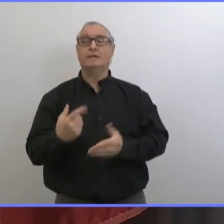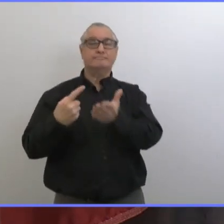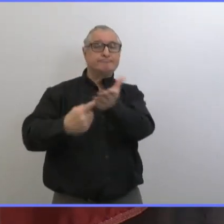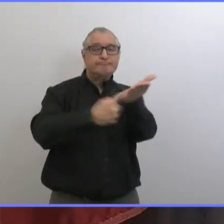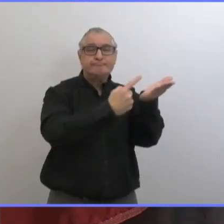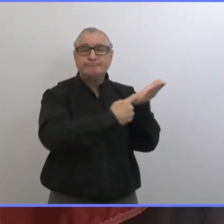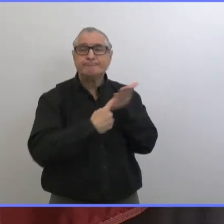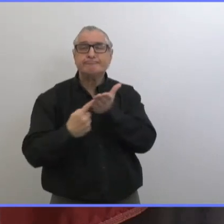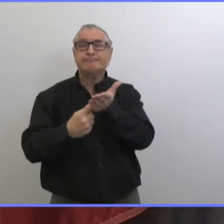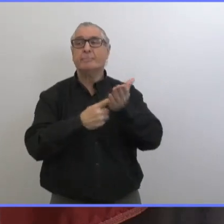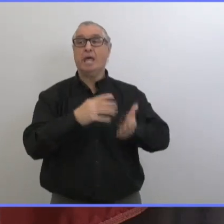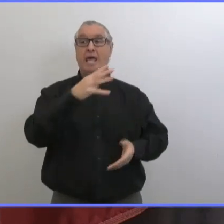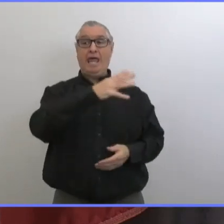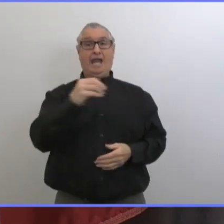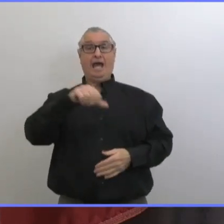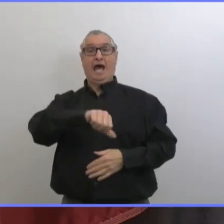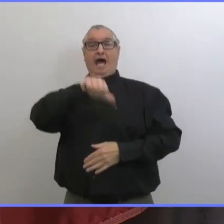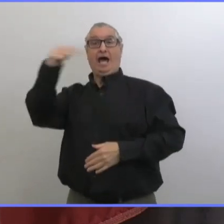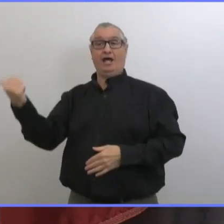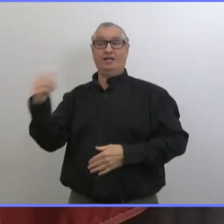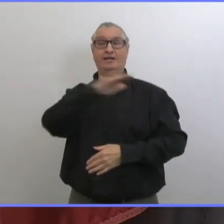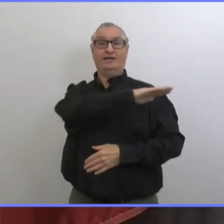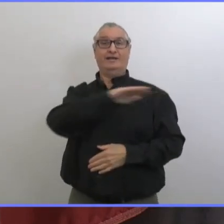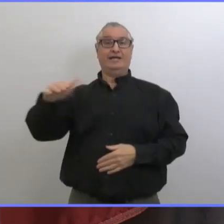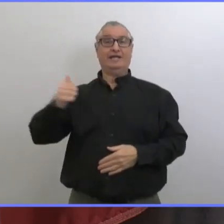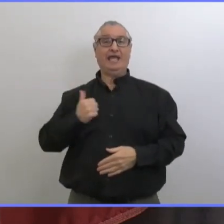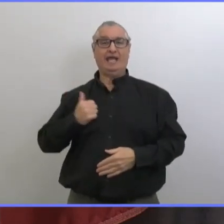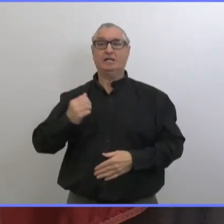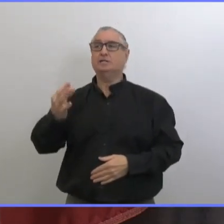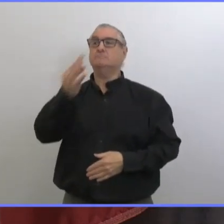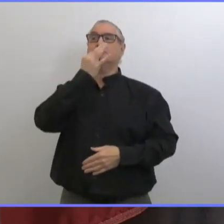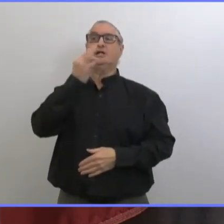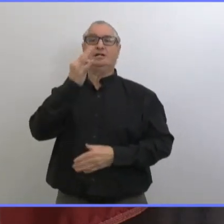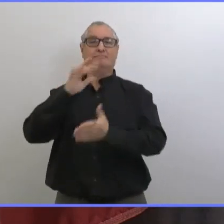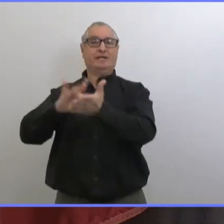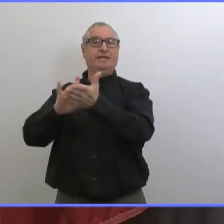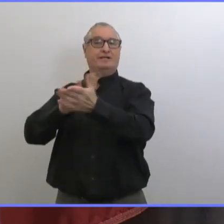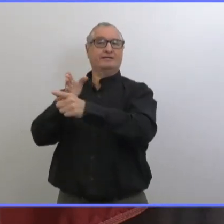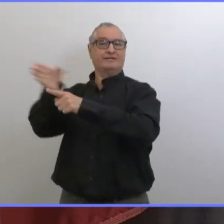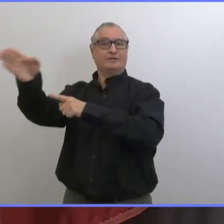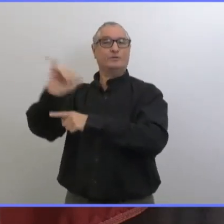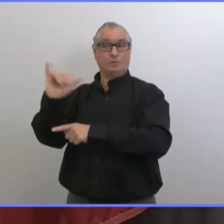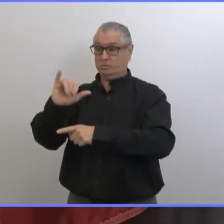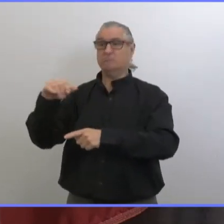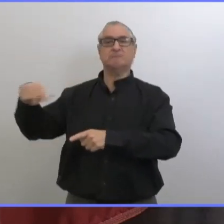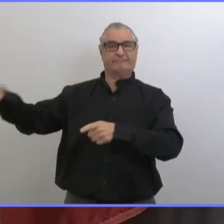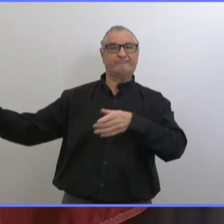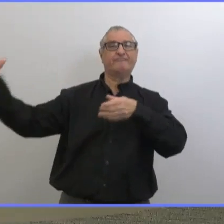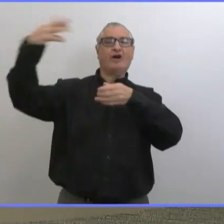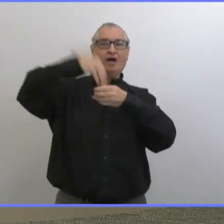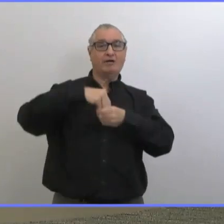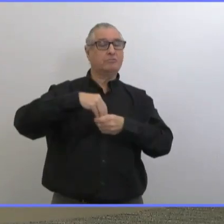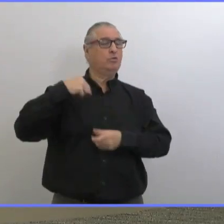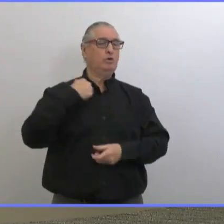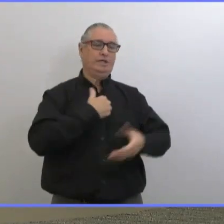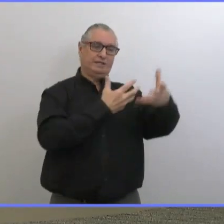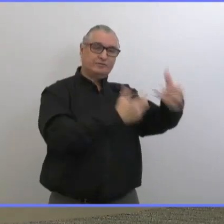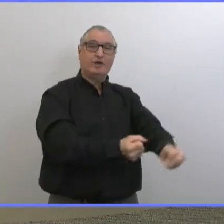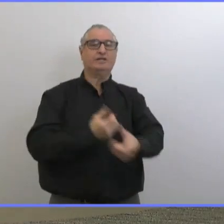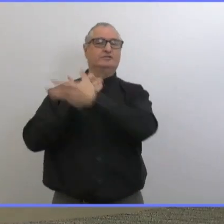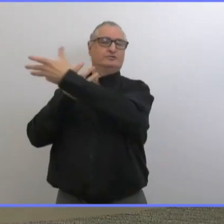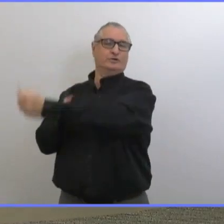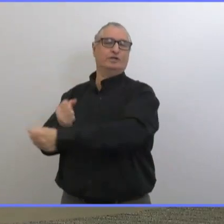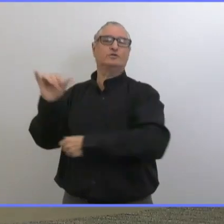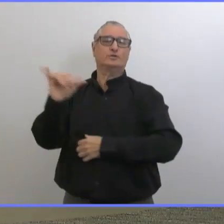et j'ai pu rencontrer ces experts et donc, je dis aux Manitobains qu'on est en de très bonnes mains avec cette